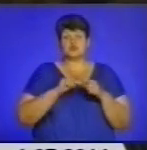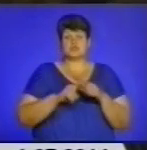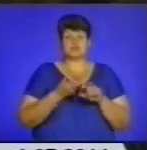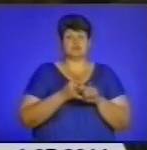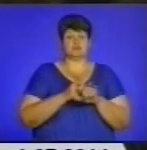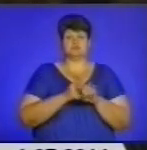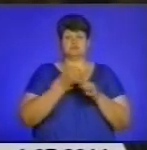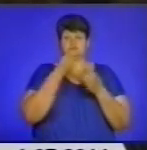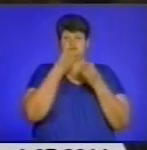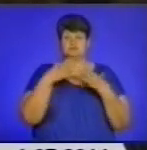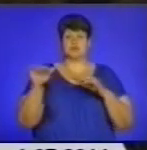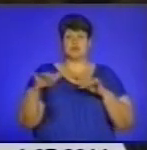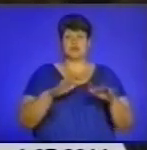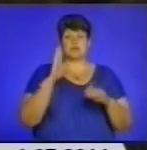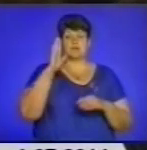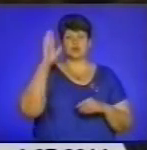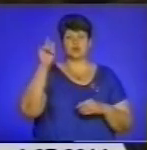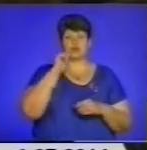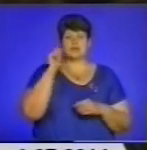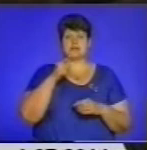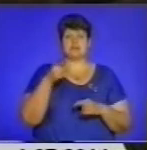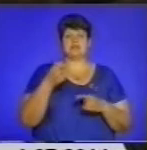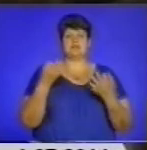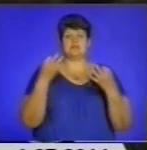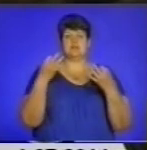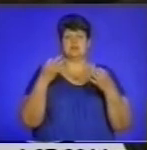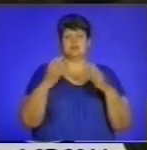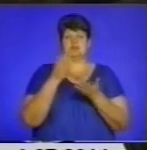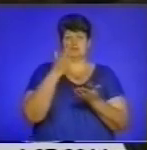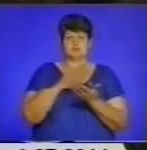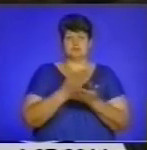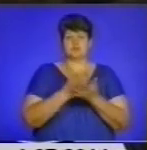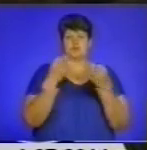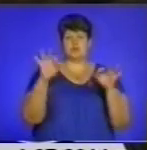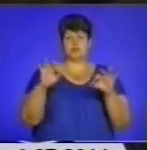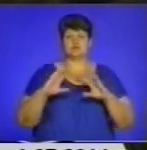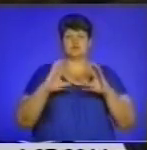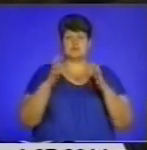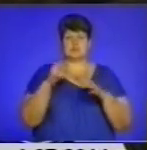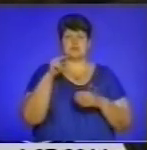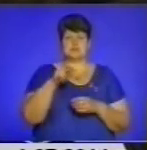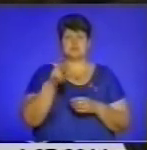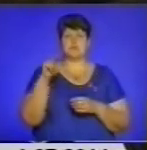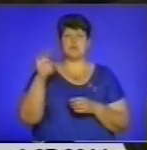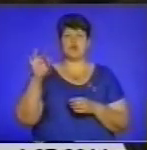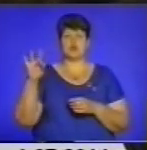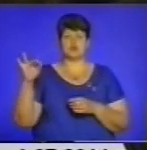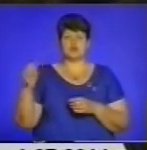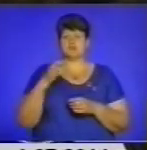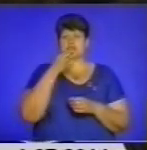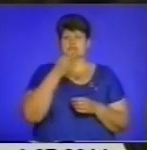знакова подія для майбутнього України та її становлення у вільному світі, в Європі. Президент Порошенко зазначив, що це друга